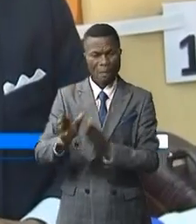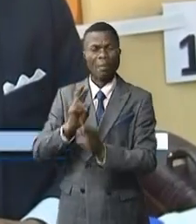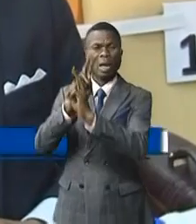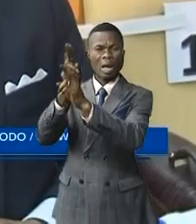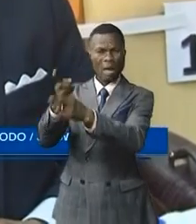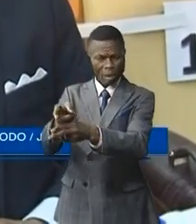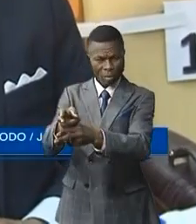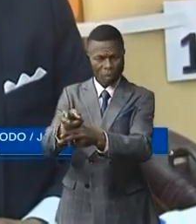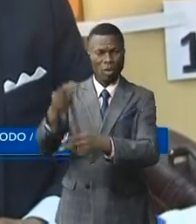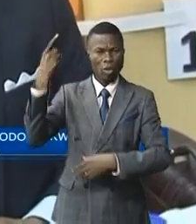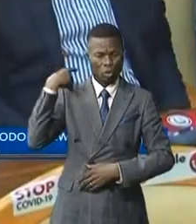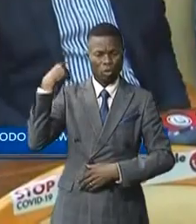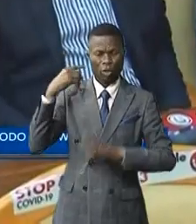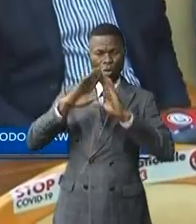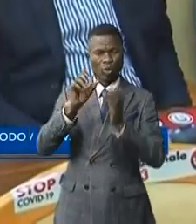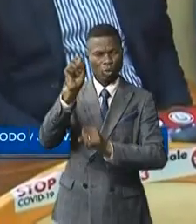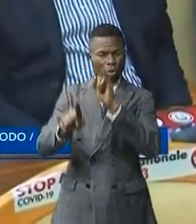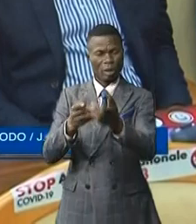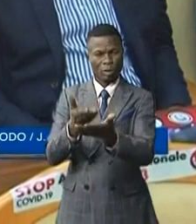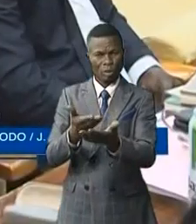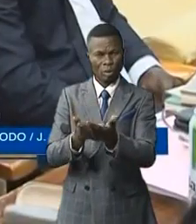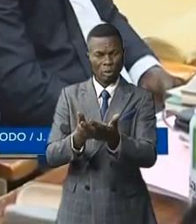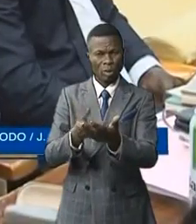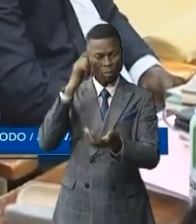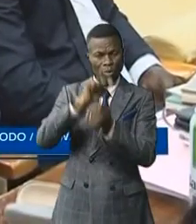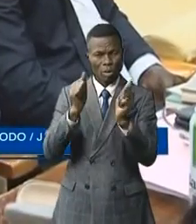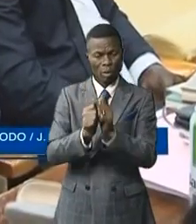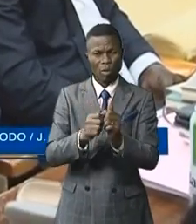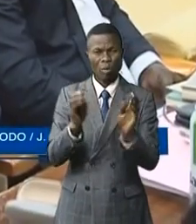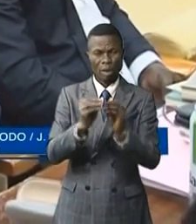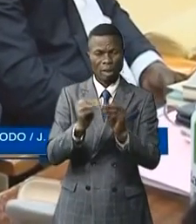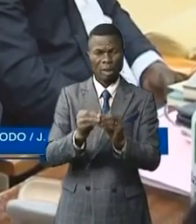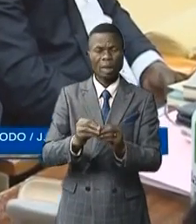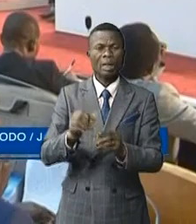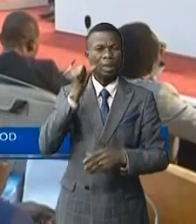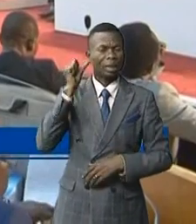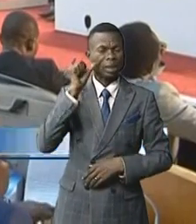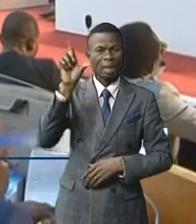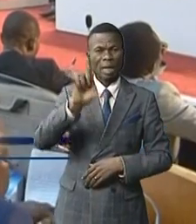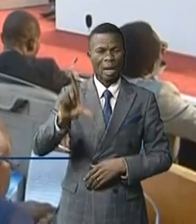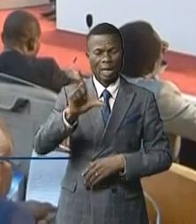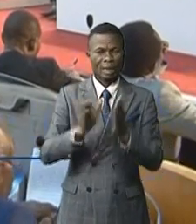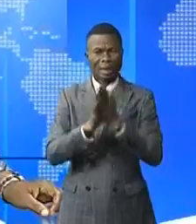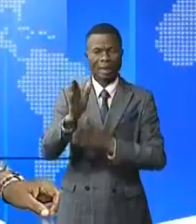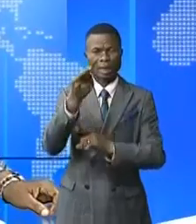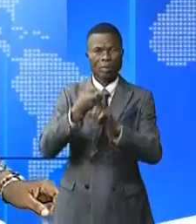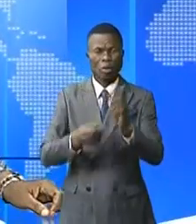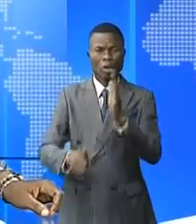la réplique aux préoccupations des élus du peuple au cours de cette plénière du lundi 15 novembre 2021.